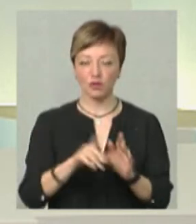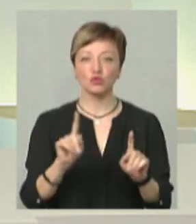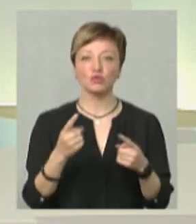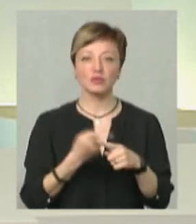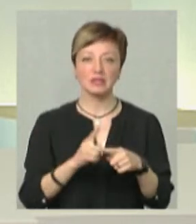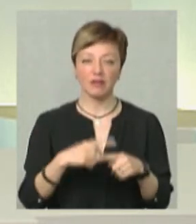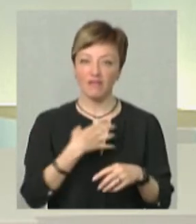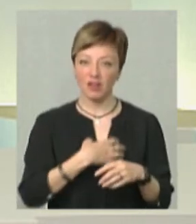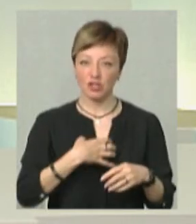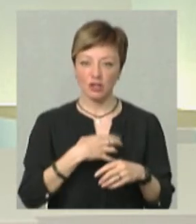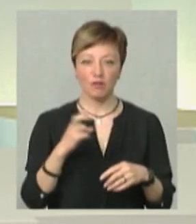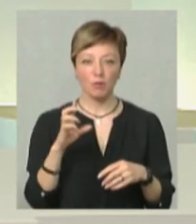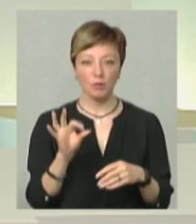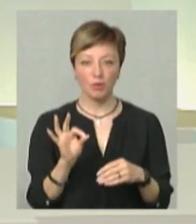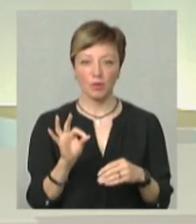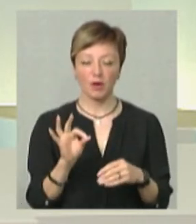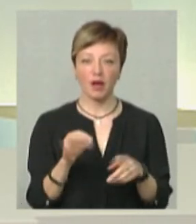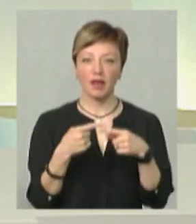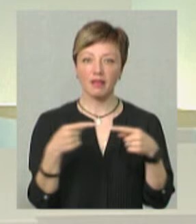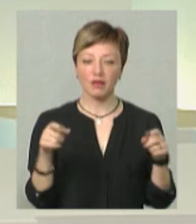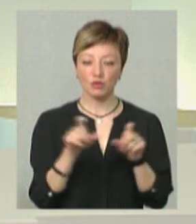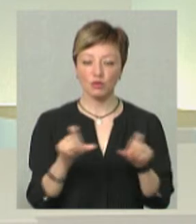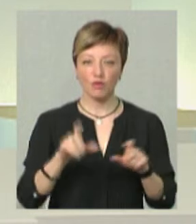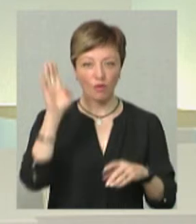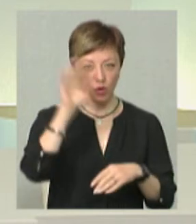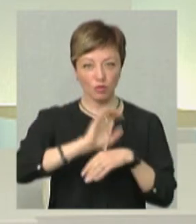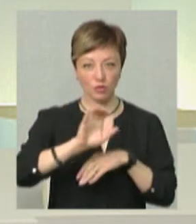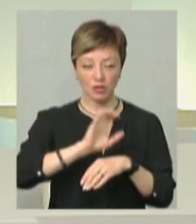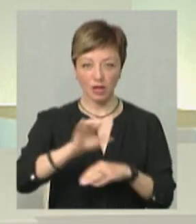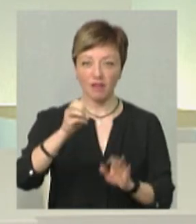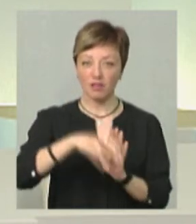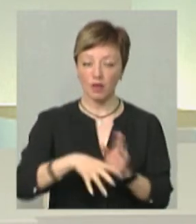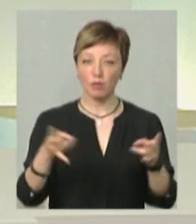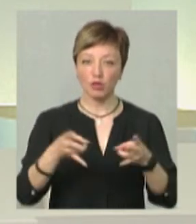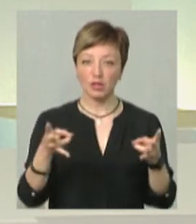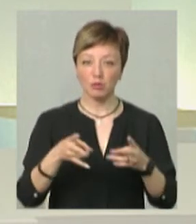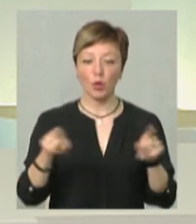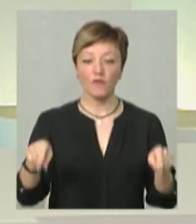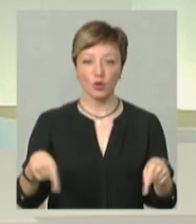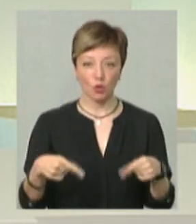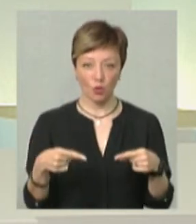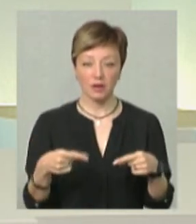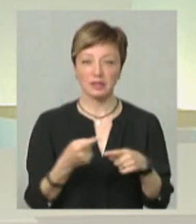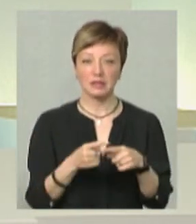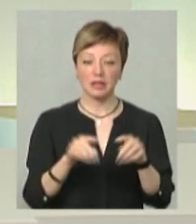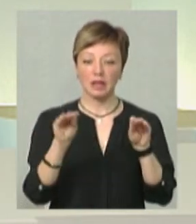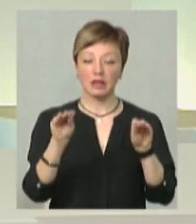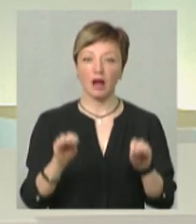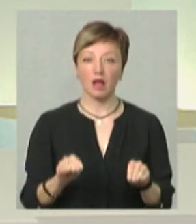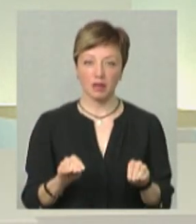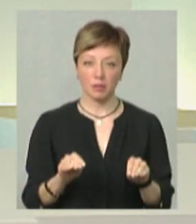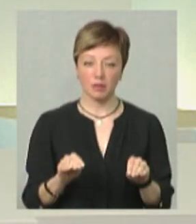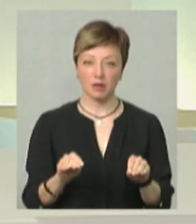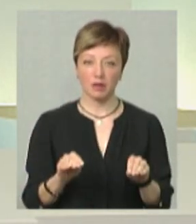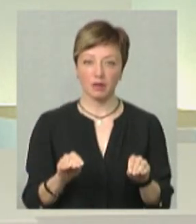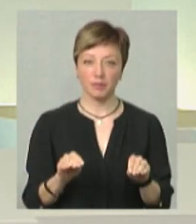Чому це важливо? Тому що інфраструктуру водопостачання і водовідведення потрібно було відновлювати. От за даними, ви знаєте,